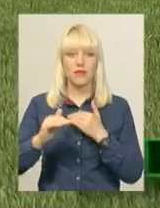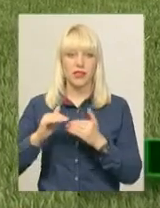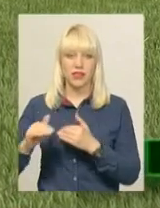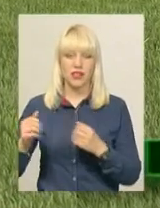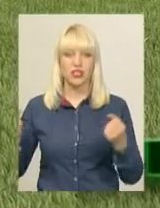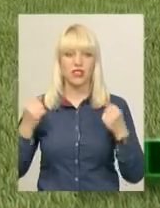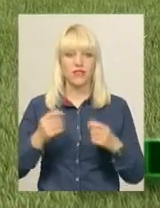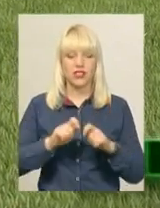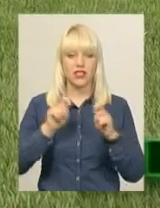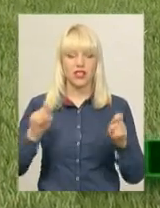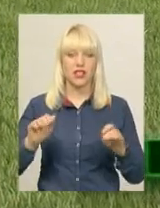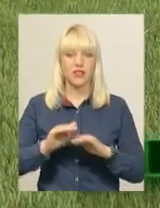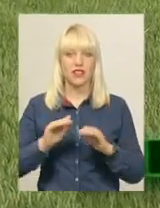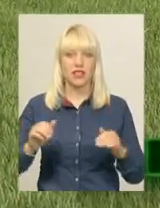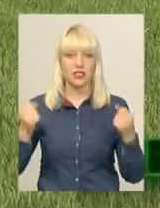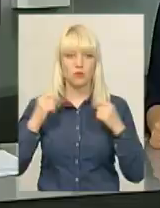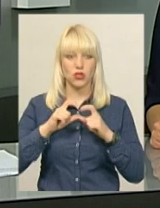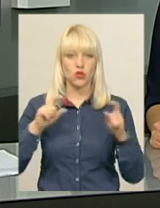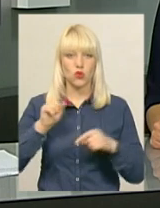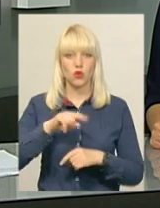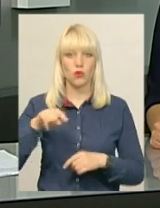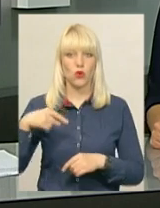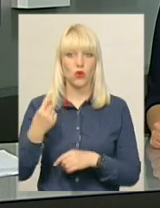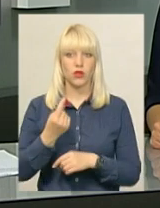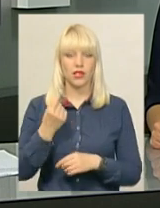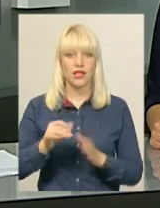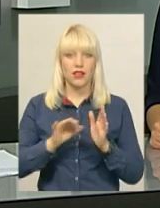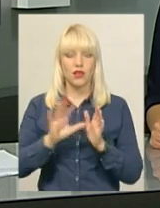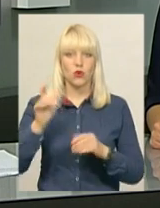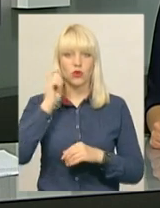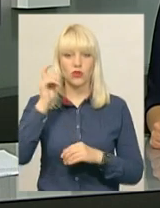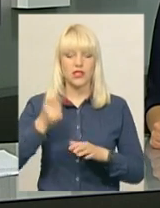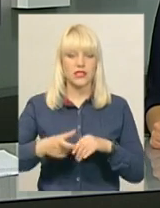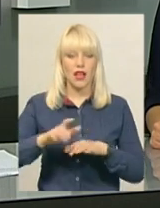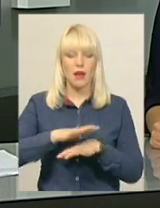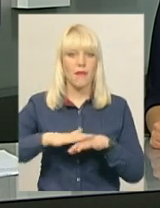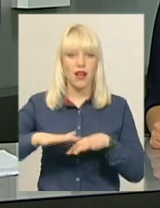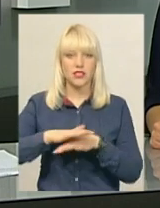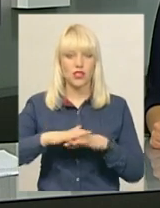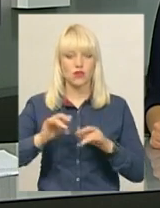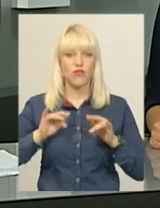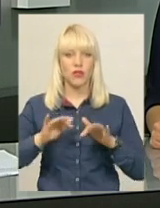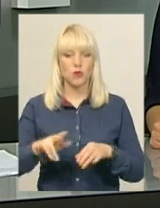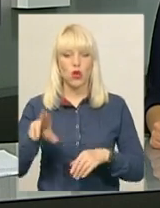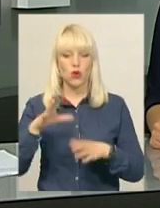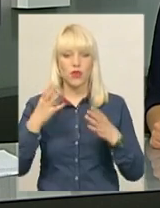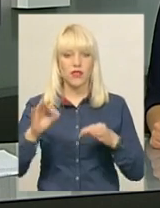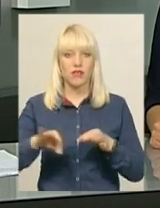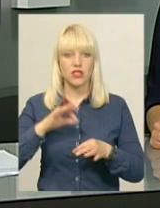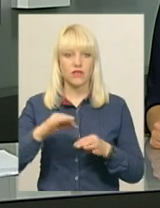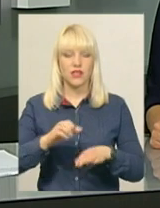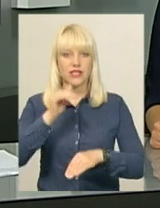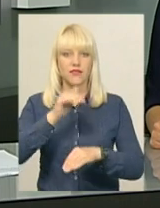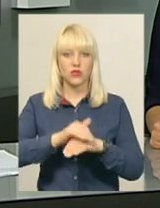-юнацькій спортивній школі номер один. Рекорд України з наймасовішого флешмобу до дня вишиванки зафіксували у